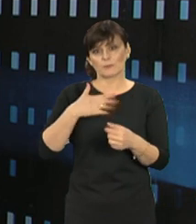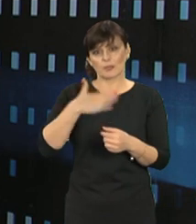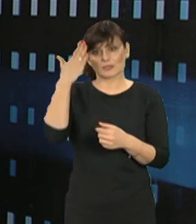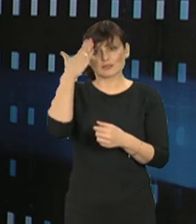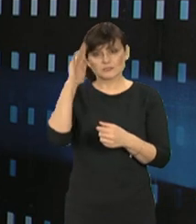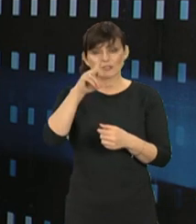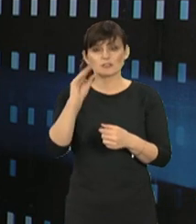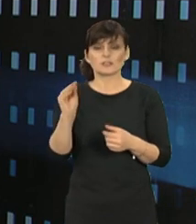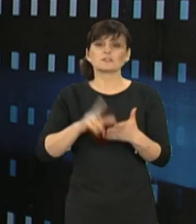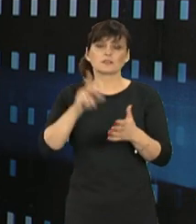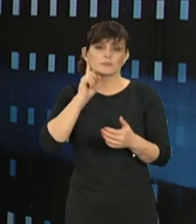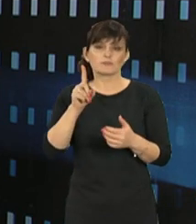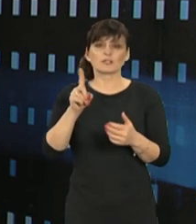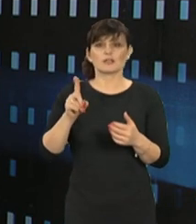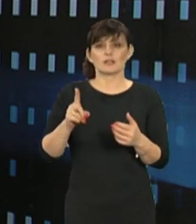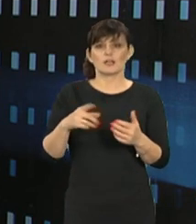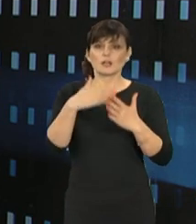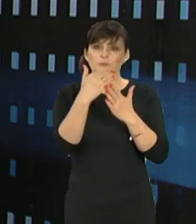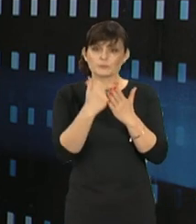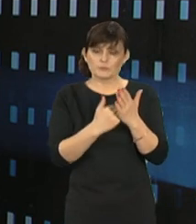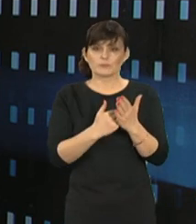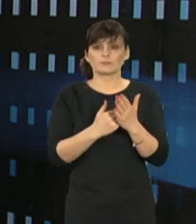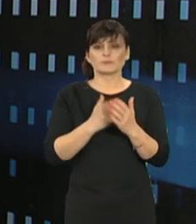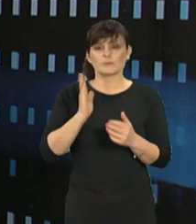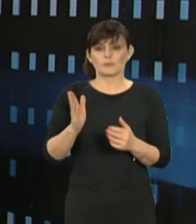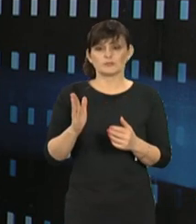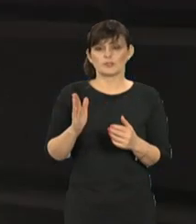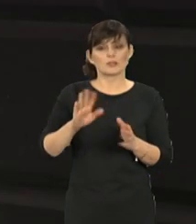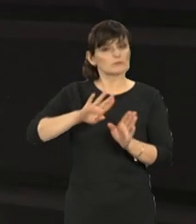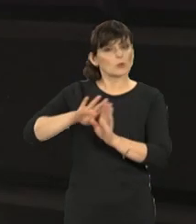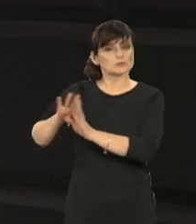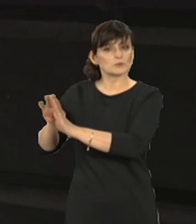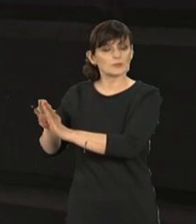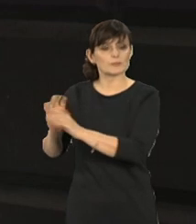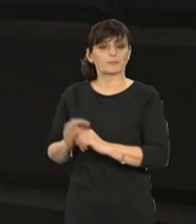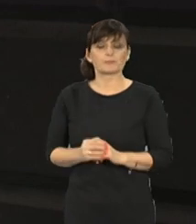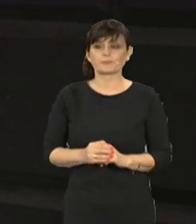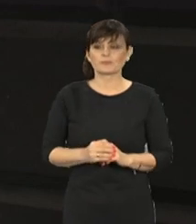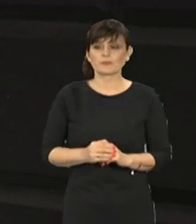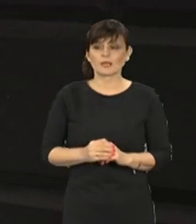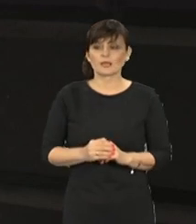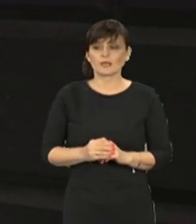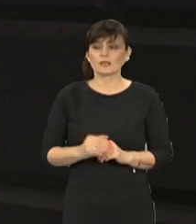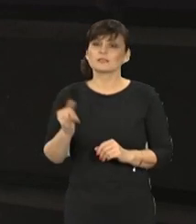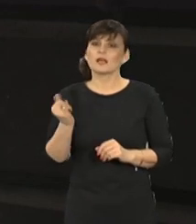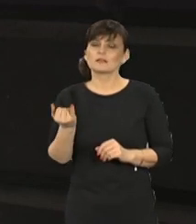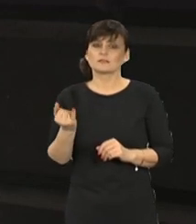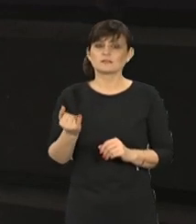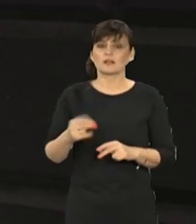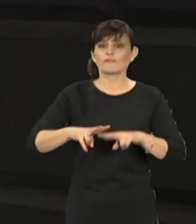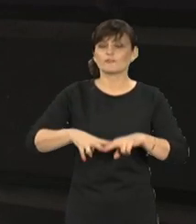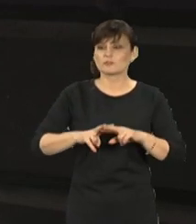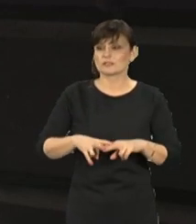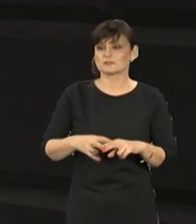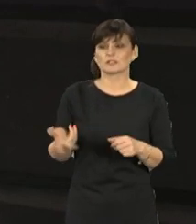że rzeczywiście ten projekt pójdzie w niepamięć. Właśnie, w jakim miejscu to stawia fundację,